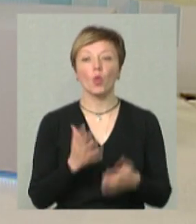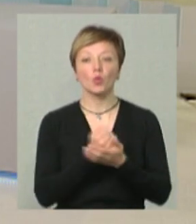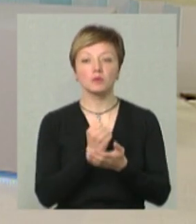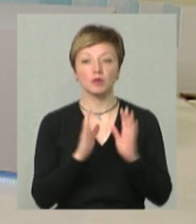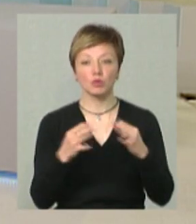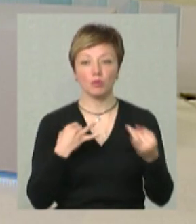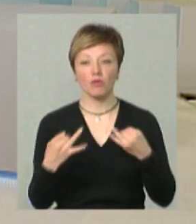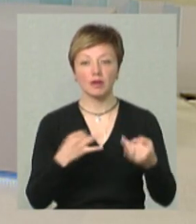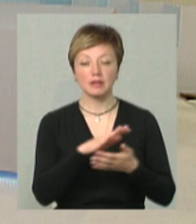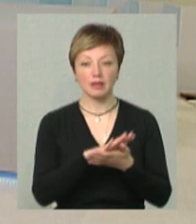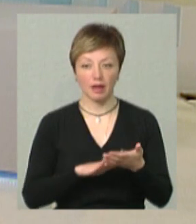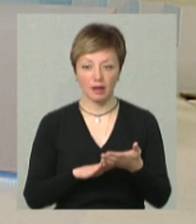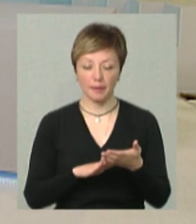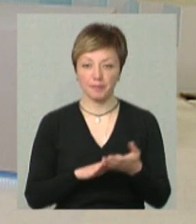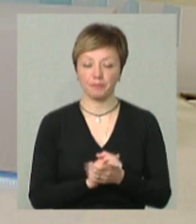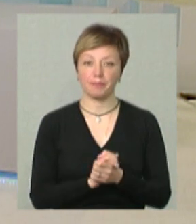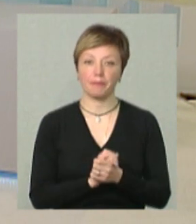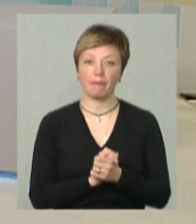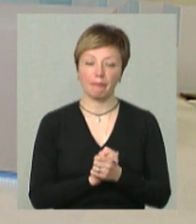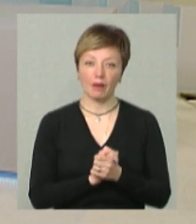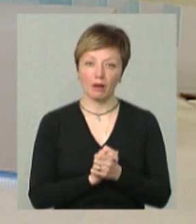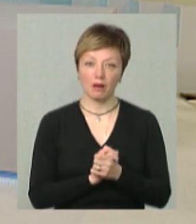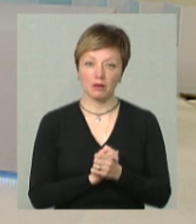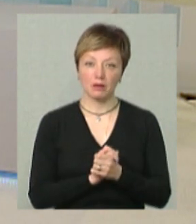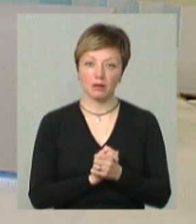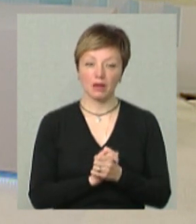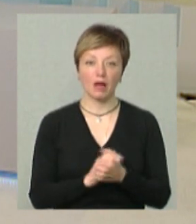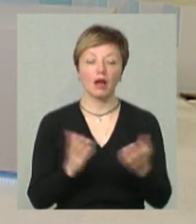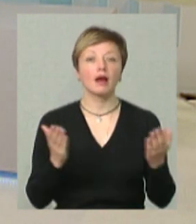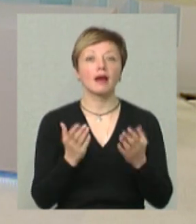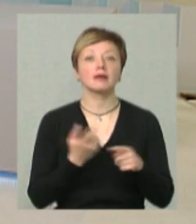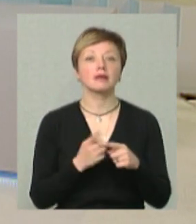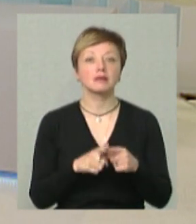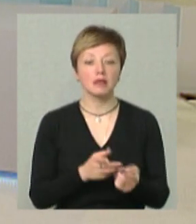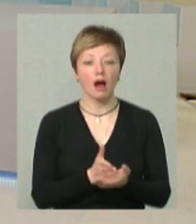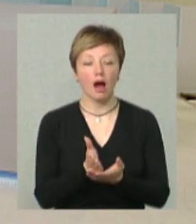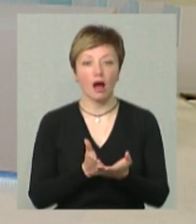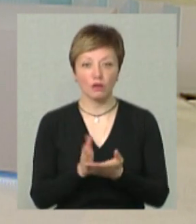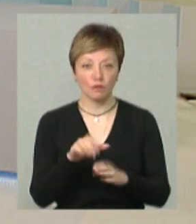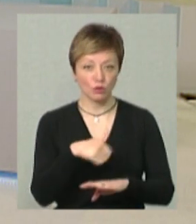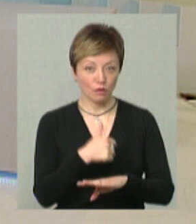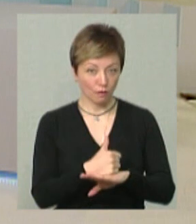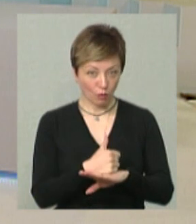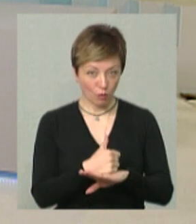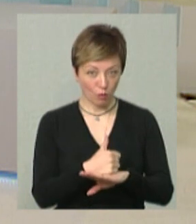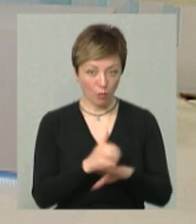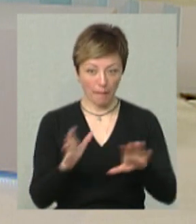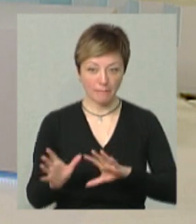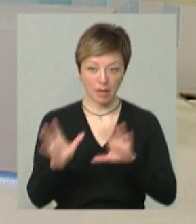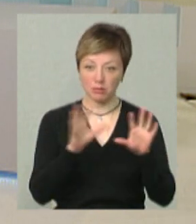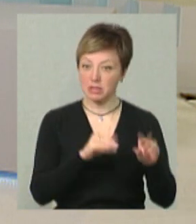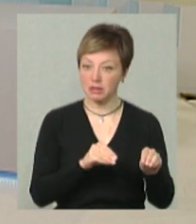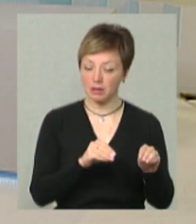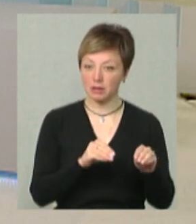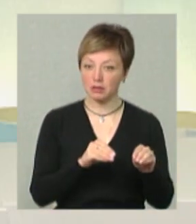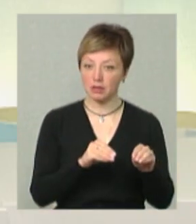І які це галузі, в основному, перемістилися